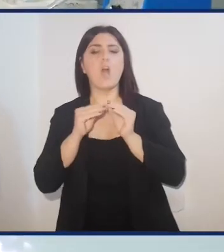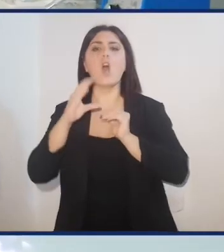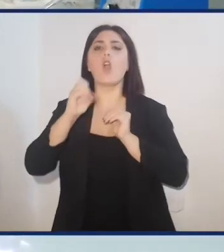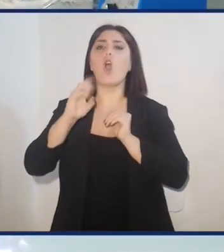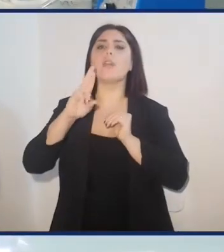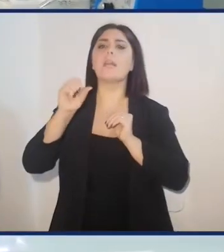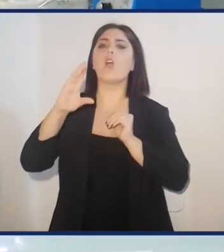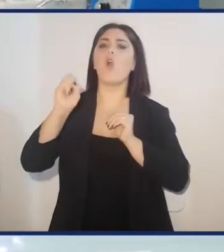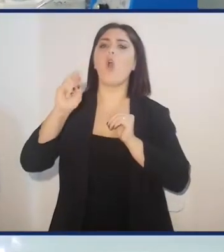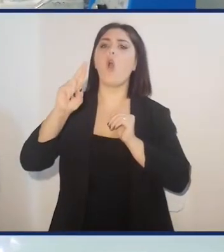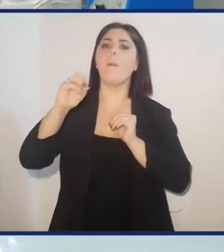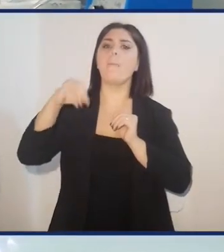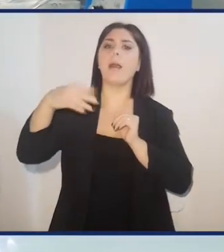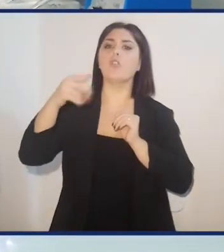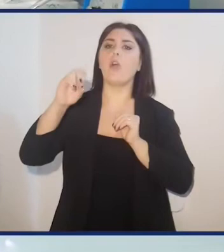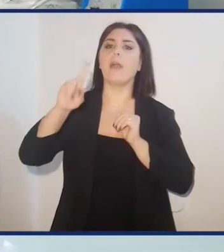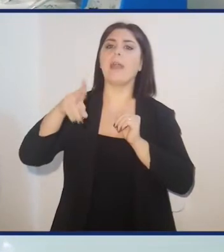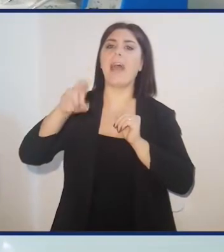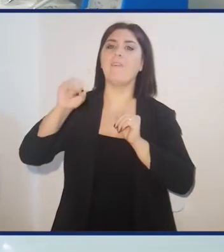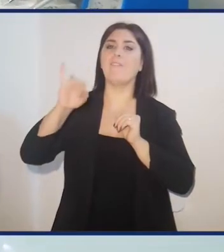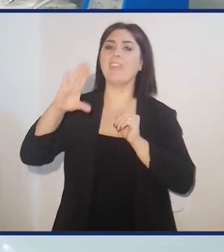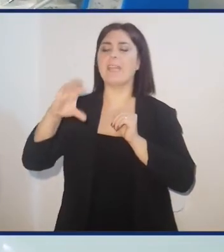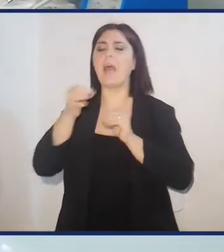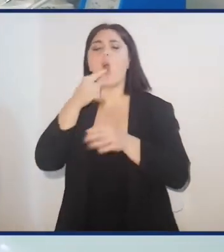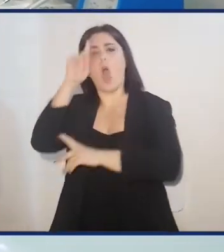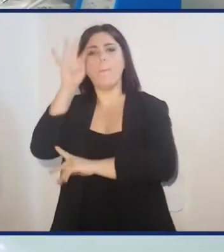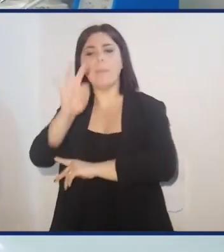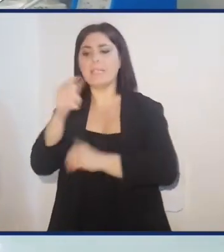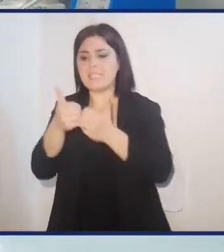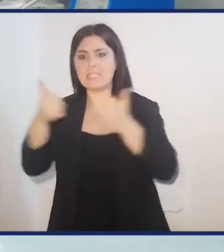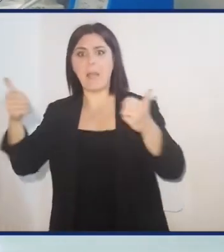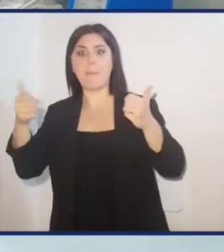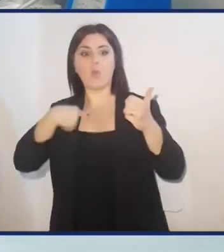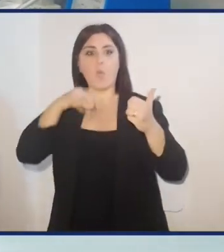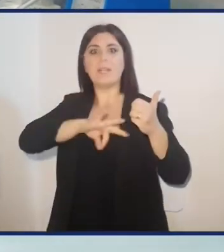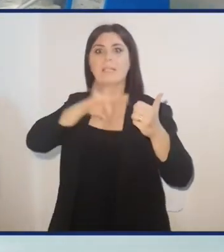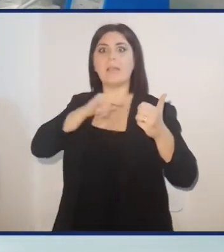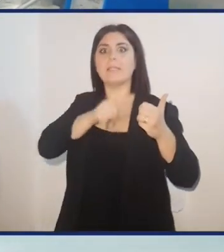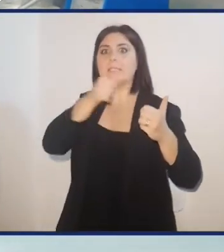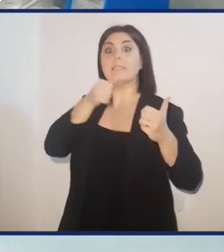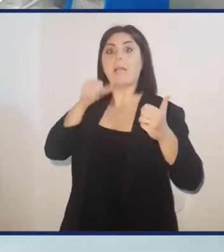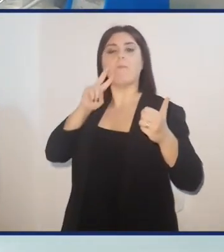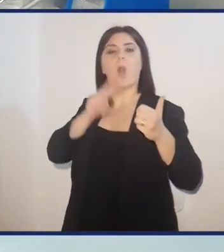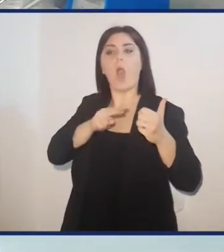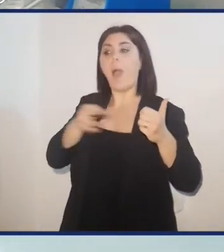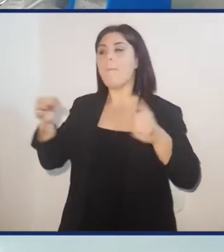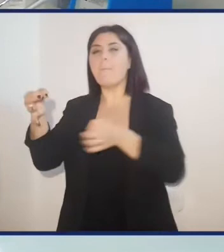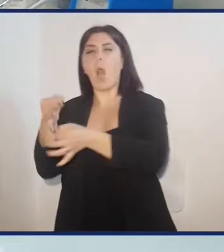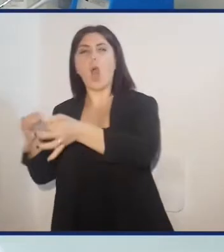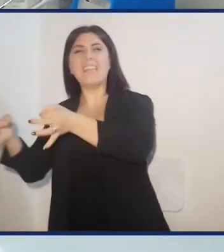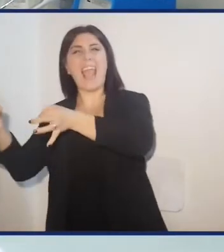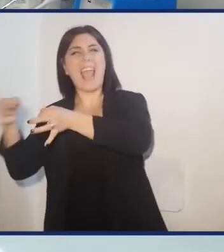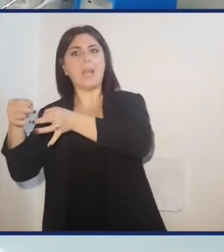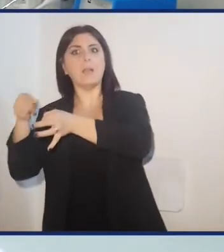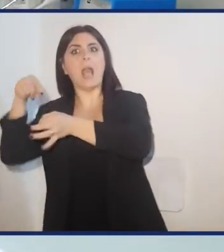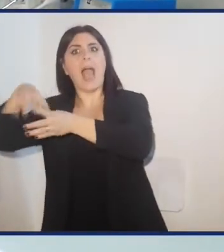cromatografica, perché l'obiettivo sarà separare il peptide di interesse dalla grossa